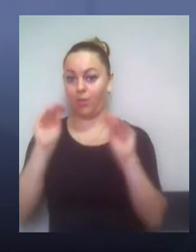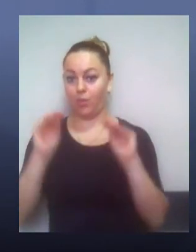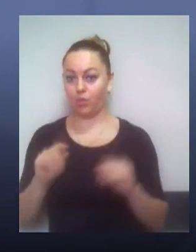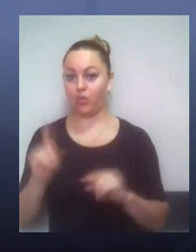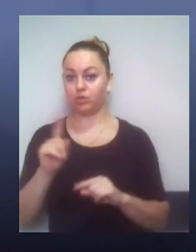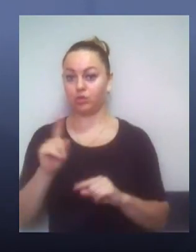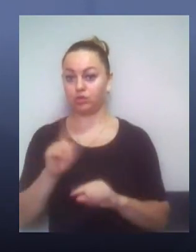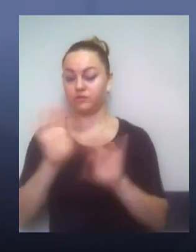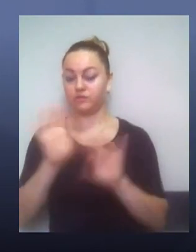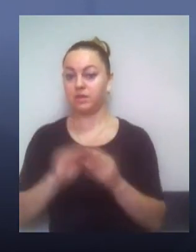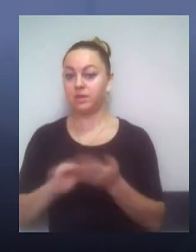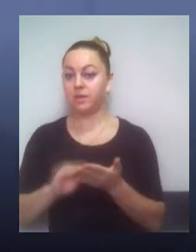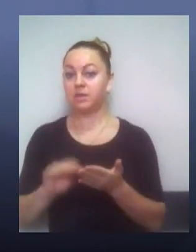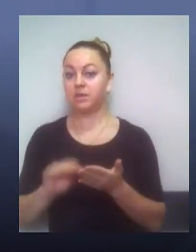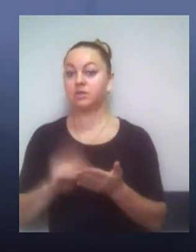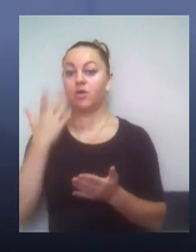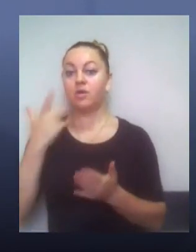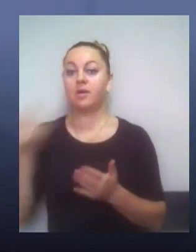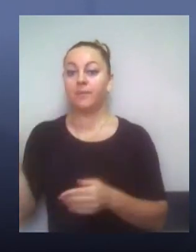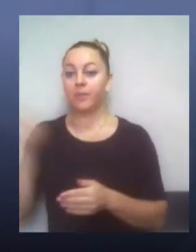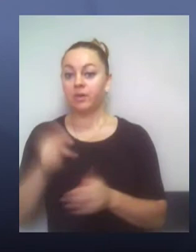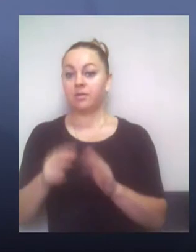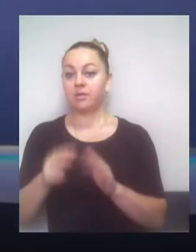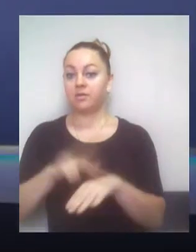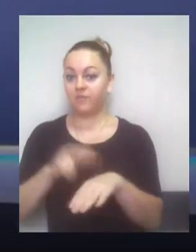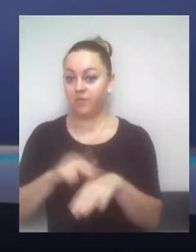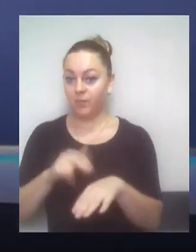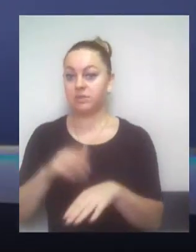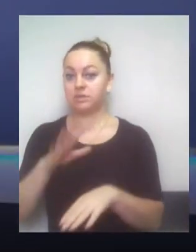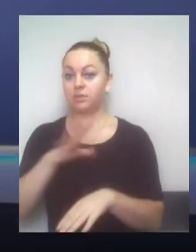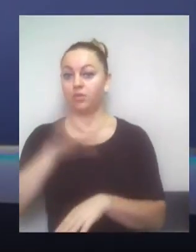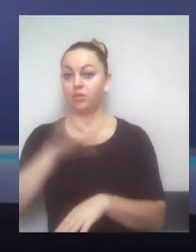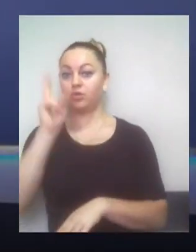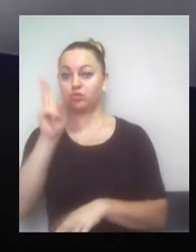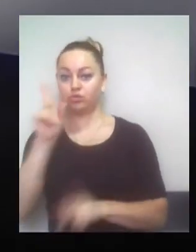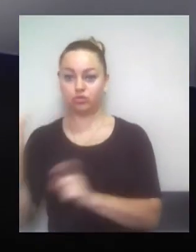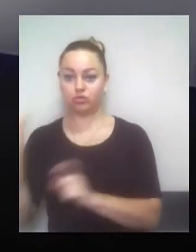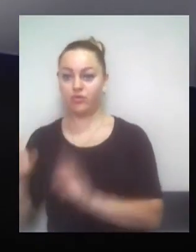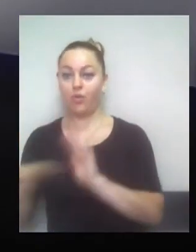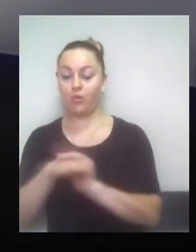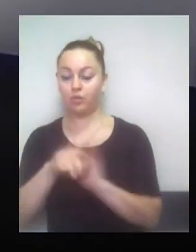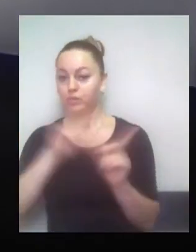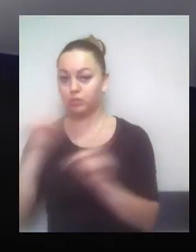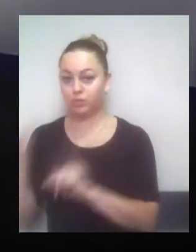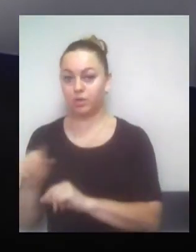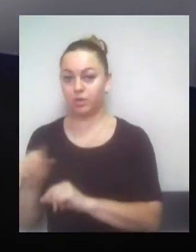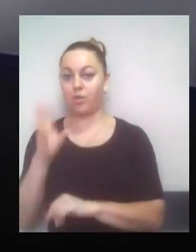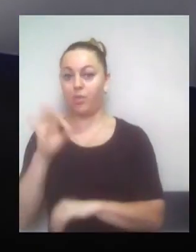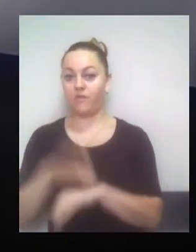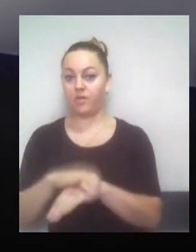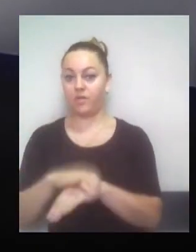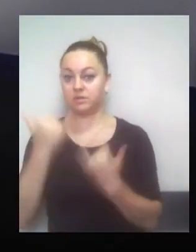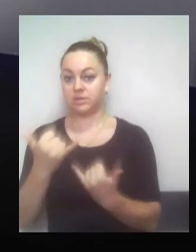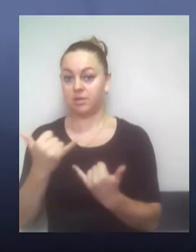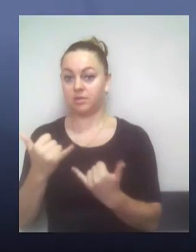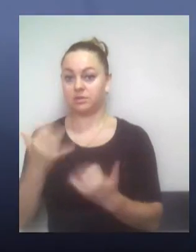сказати, на тому, коли приїхала поліція, хто-то в відпускі, хто-то уїхав. І тим більше, данний сьогодні демонтаж, він був просто